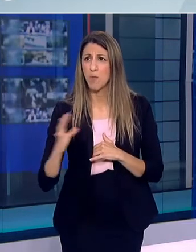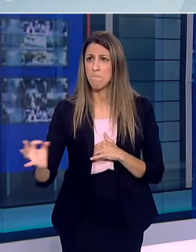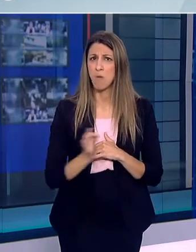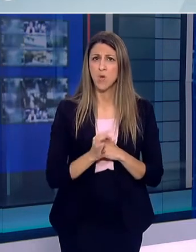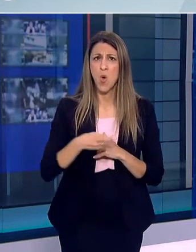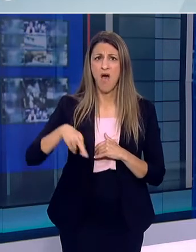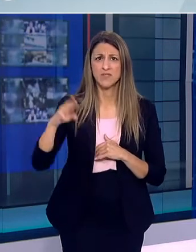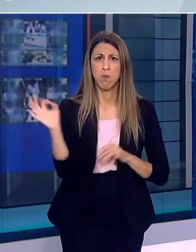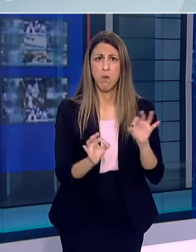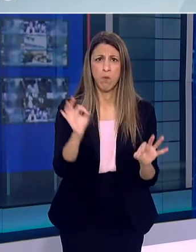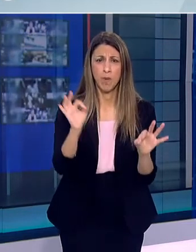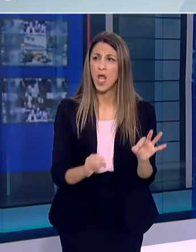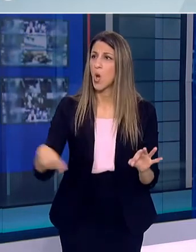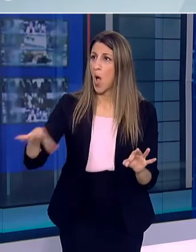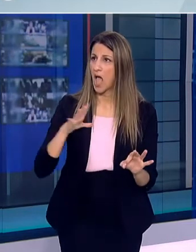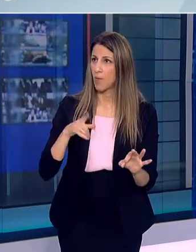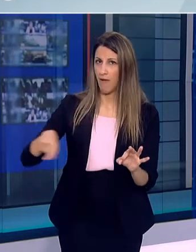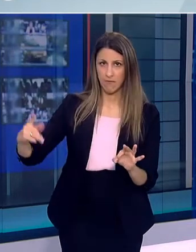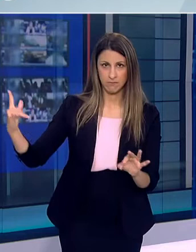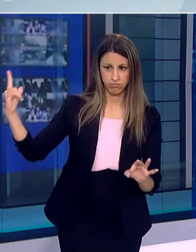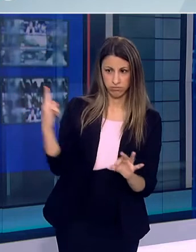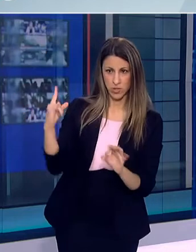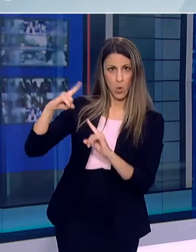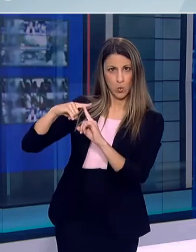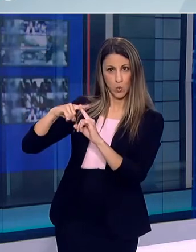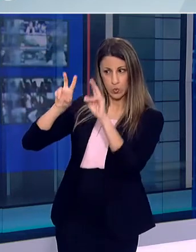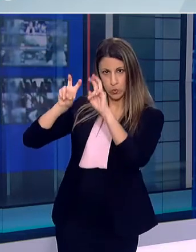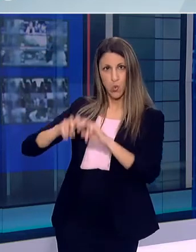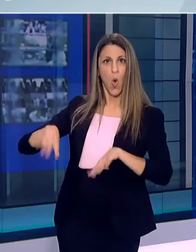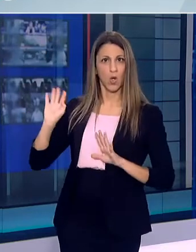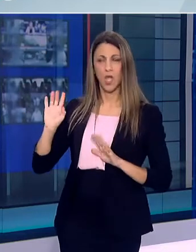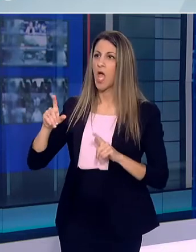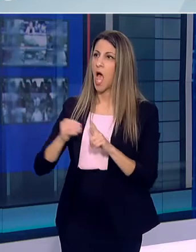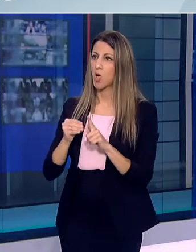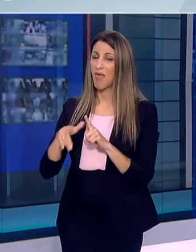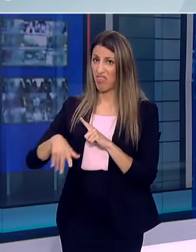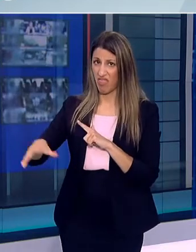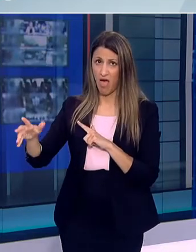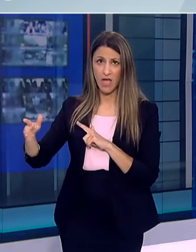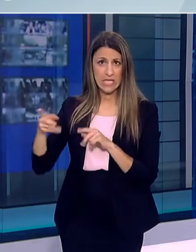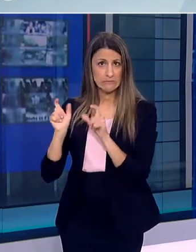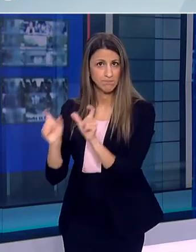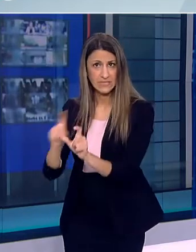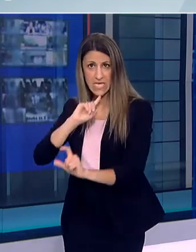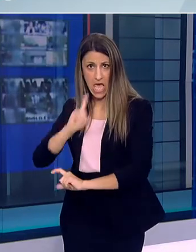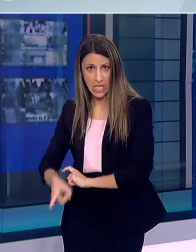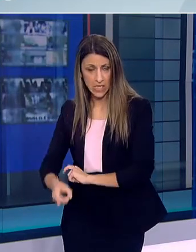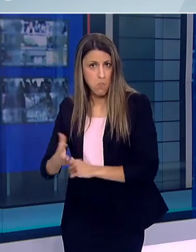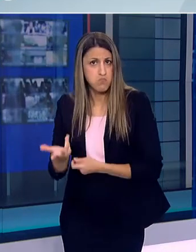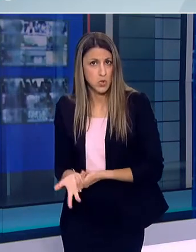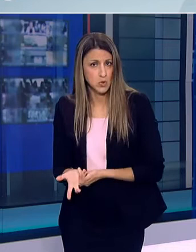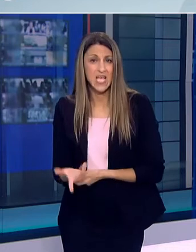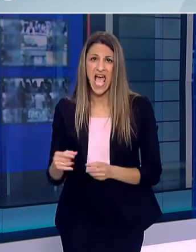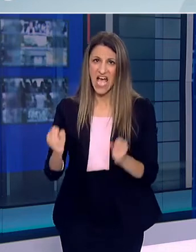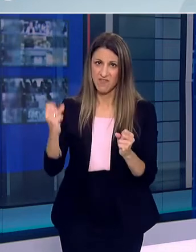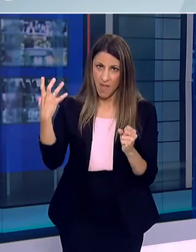καθώς οι τουρίστες δεν θα υπόκεινται σε τέστη και καραντίνα αλλά θα υποβάλλονται σε δειγματοληπτικό έλεγχο Πρακτικά πώς θα γίνεται αυτό πόσο